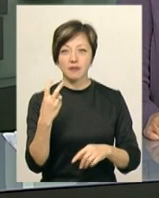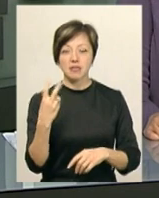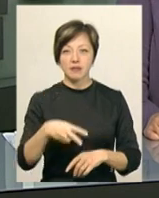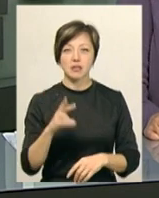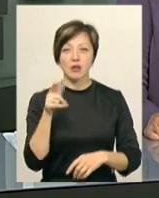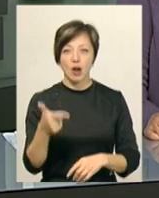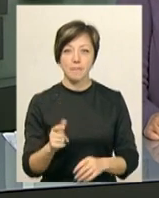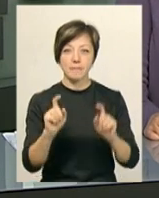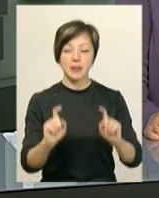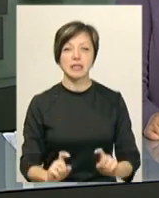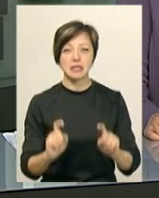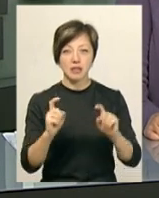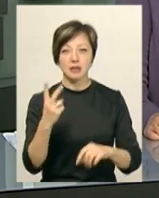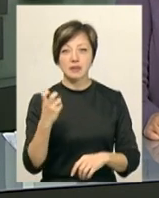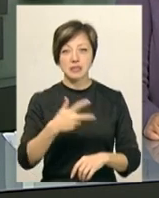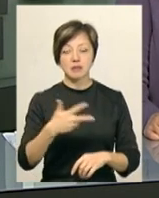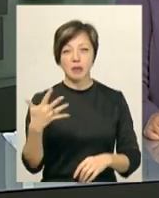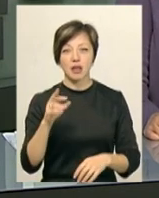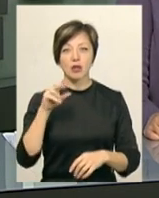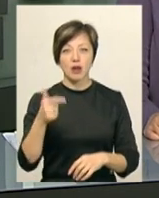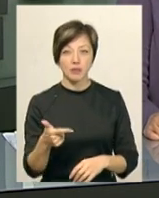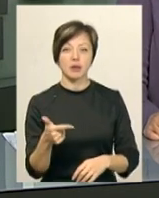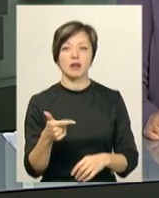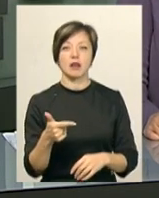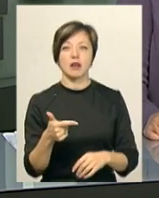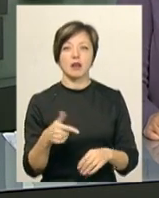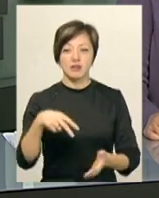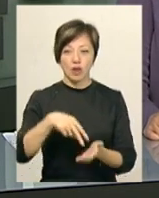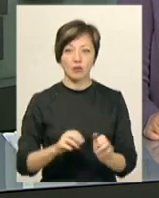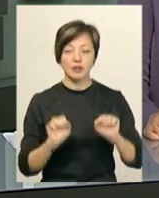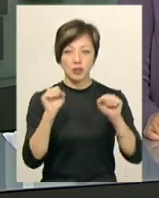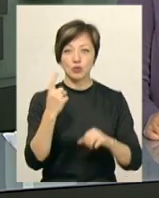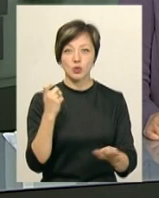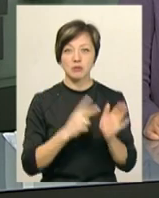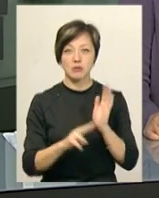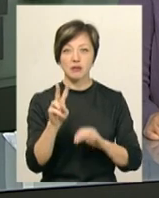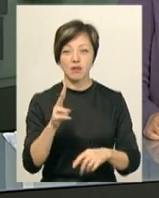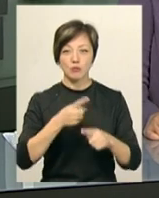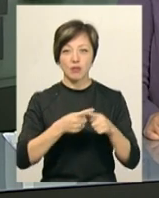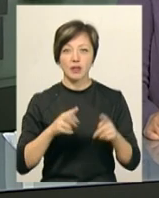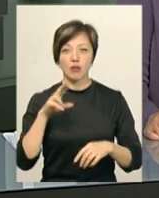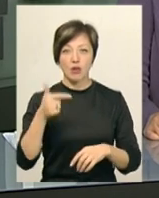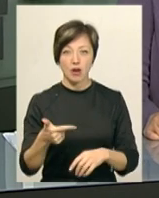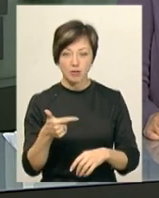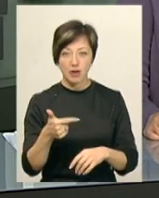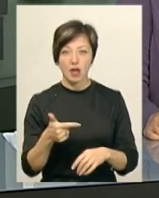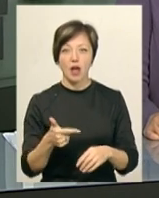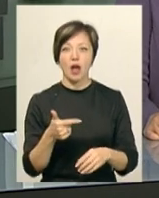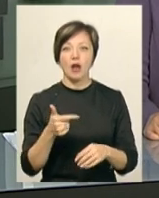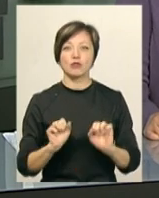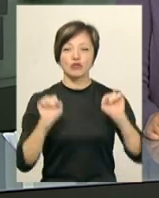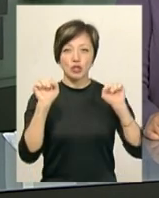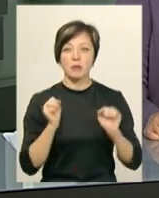кг у присіданні, 235 кг у становій тязі та 172,5 кг у жимі лежачі.